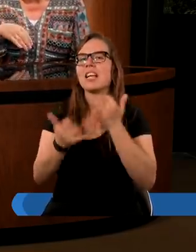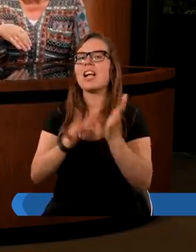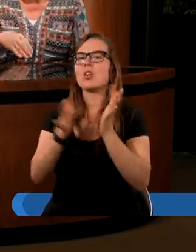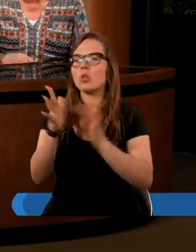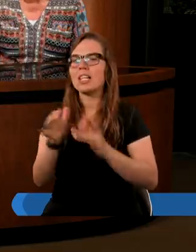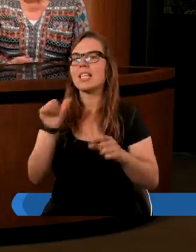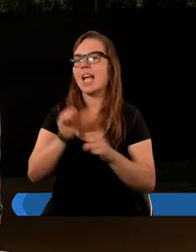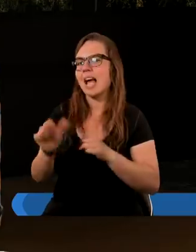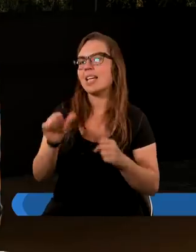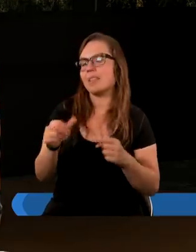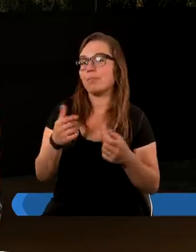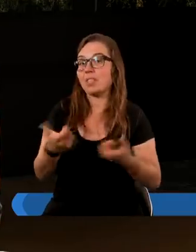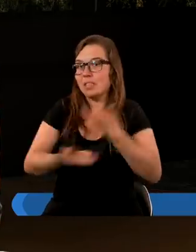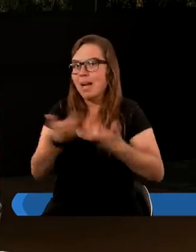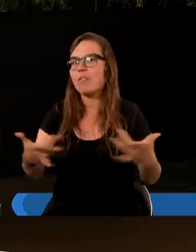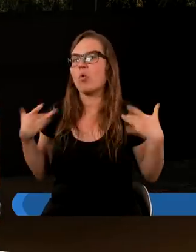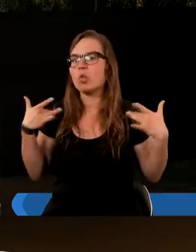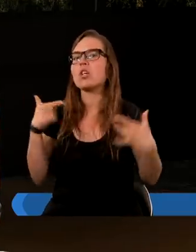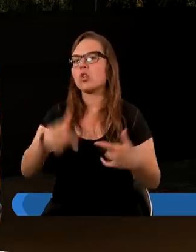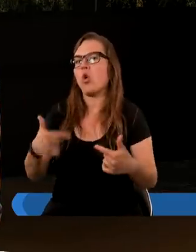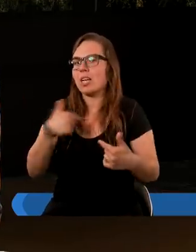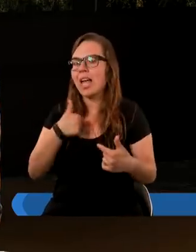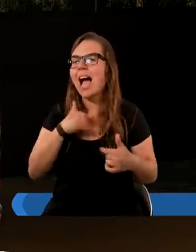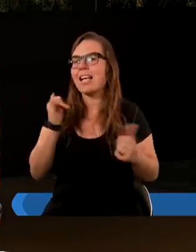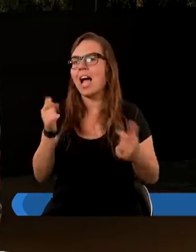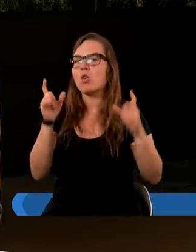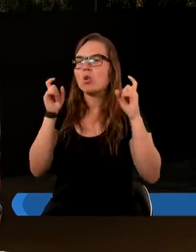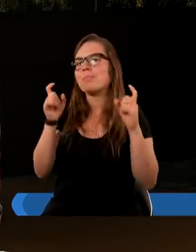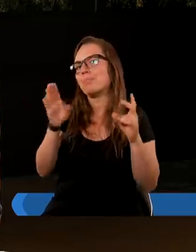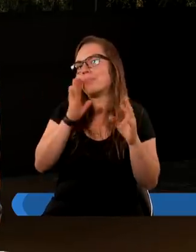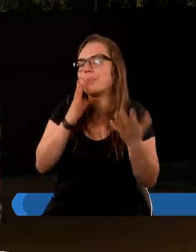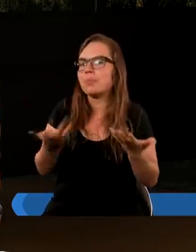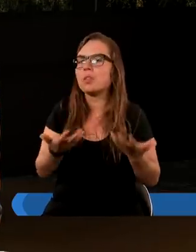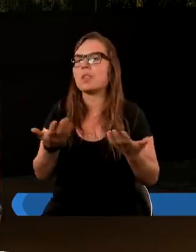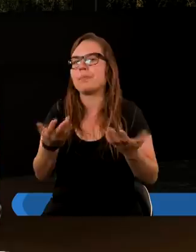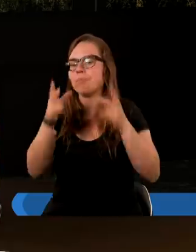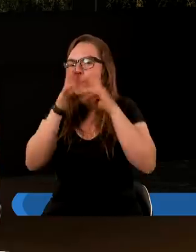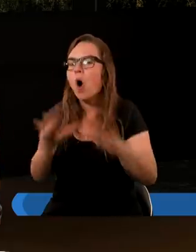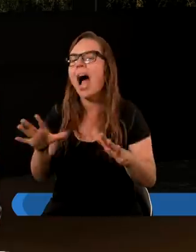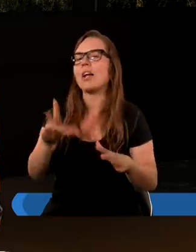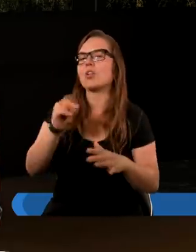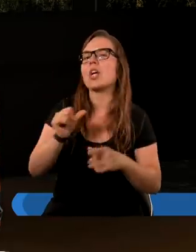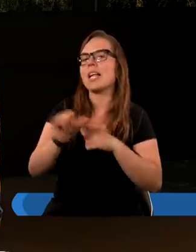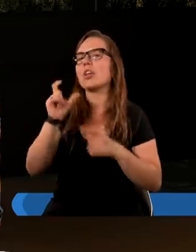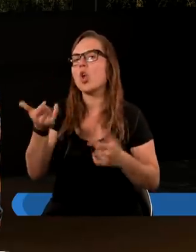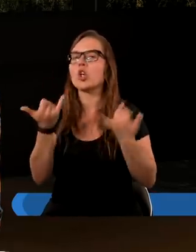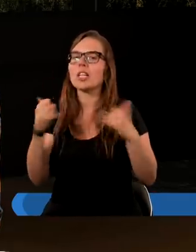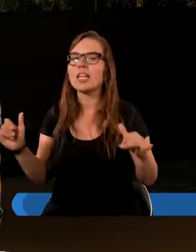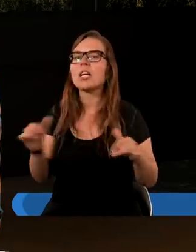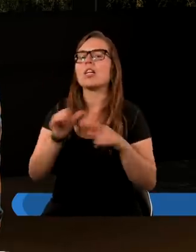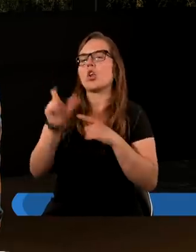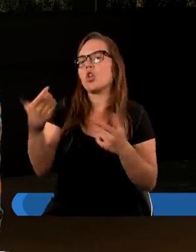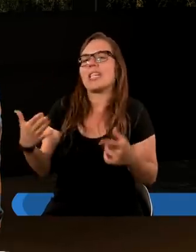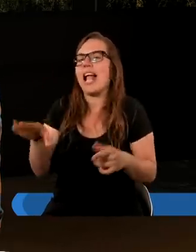Chrystus jest dawcą życia, to ja jako szatan pokażę, że jest coś innego, jest